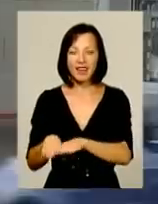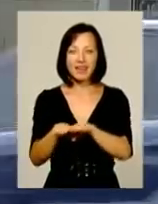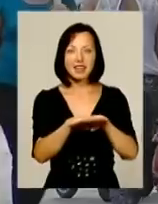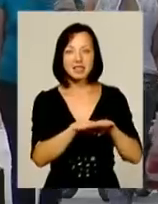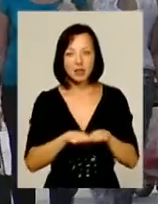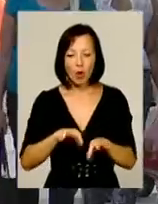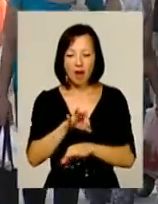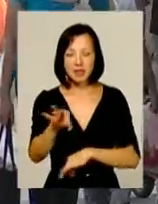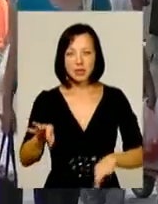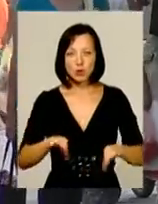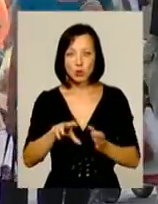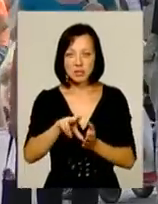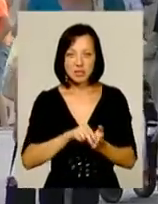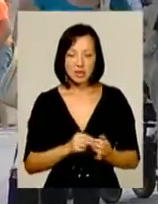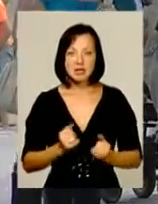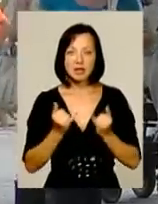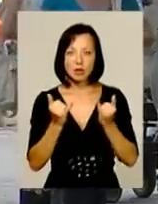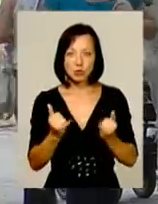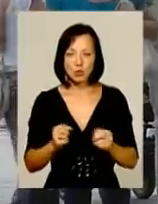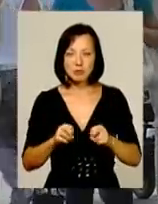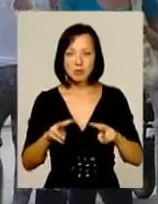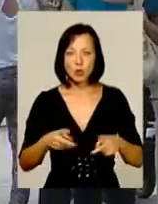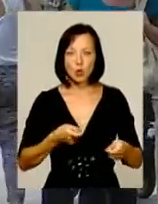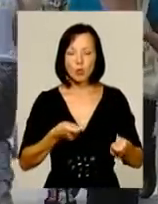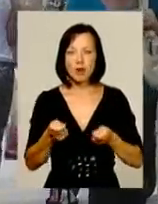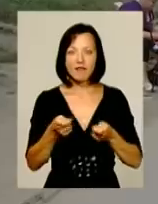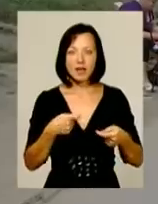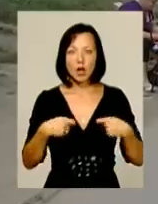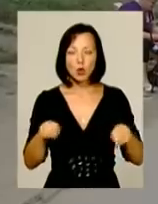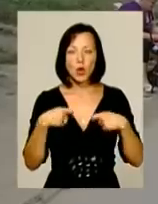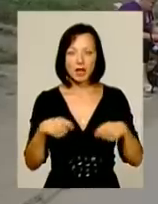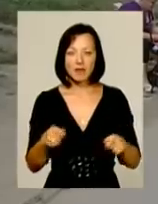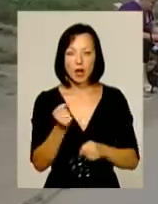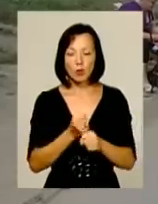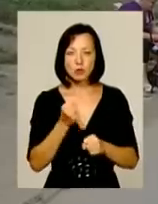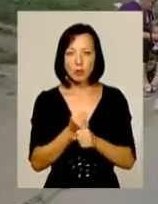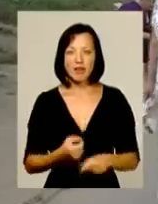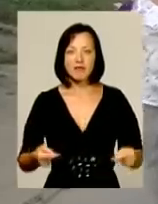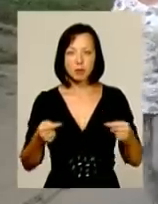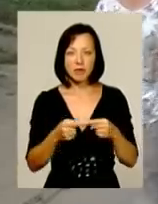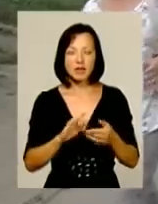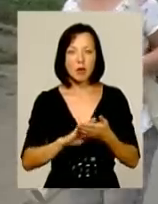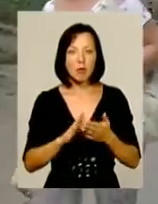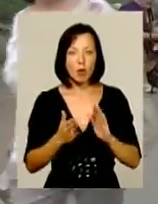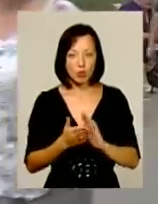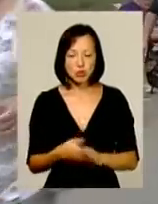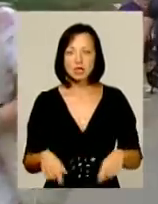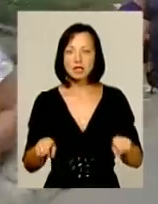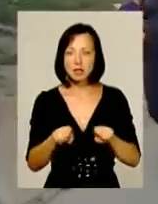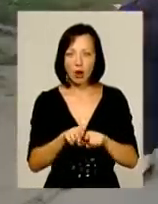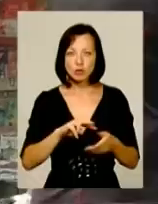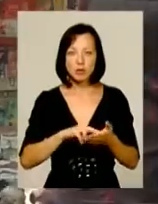архітектурного зразка. Для цього спеціалісти управління торгівлі обласного центру розробили відповідне положення. Воно також